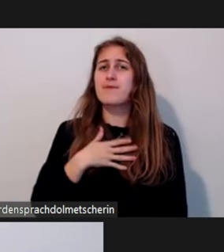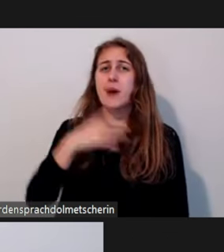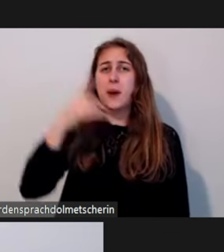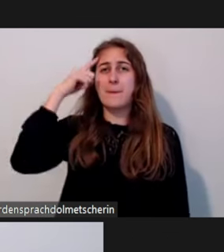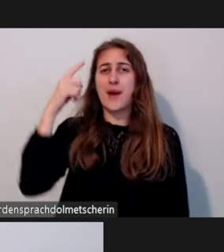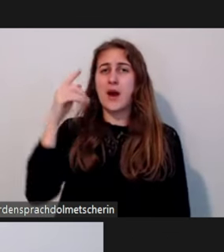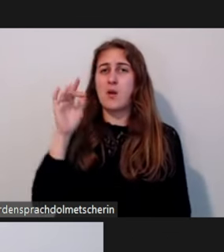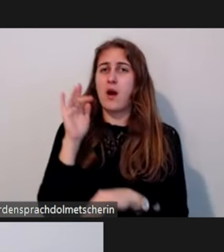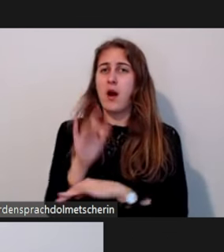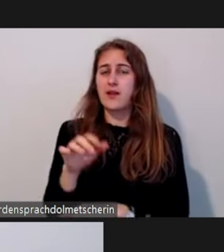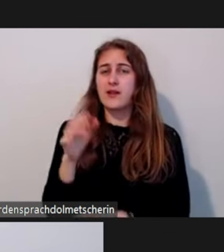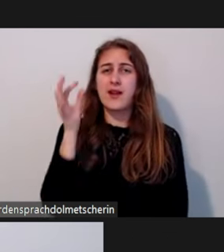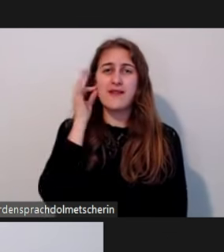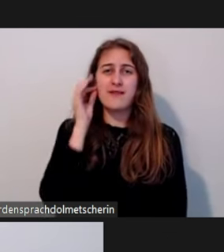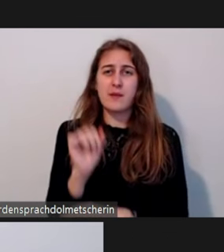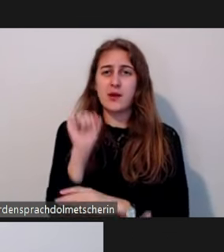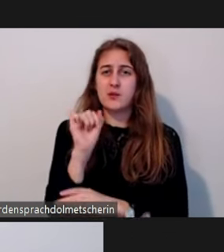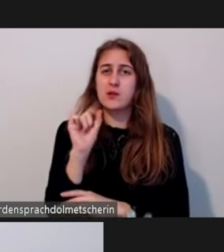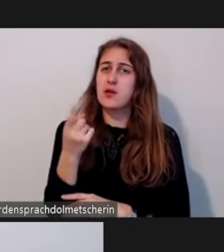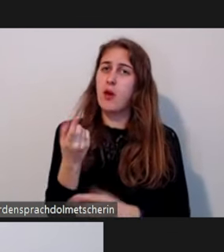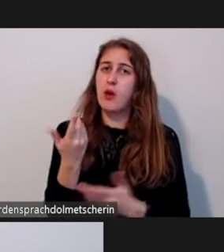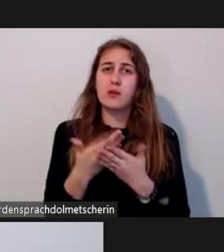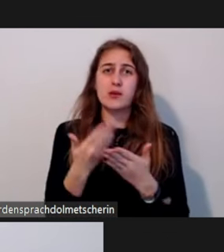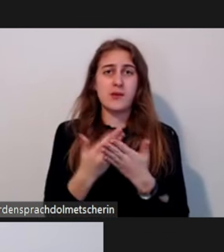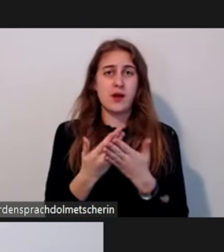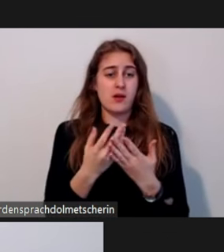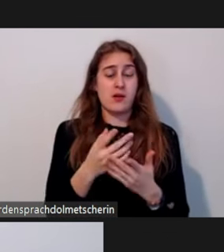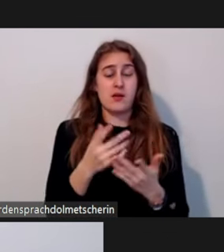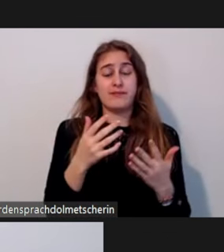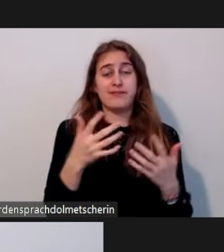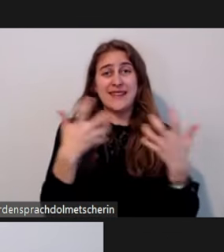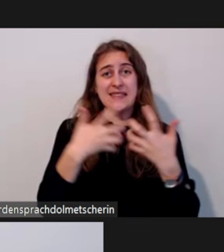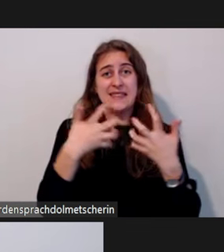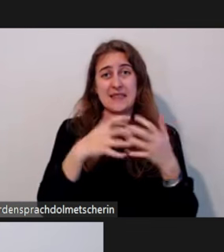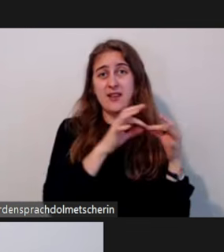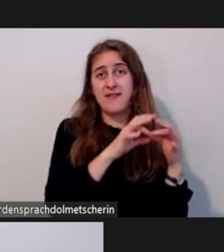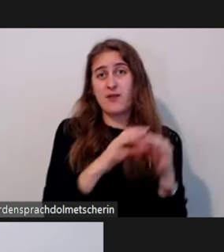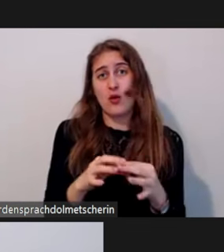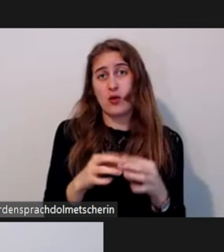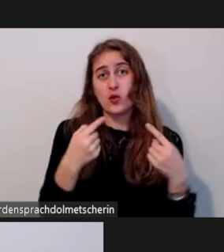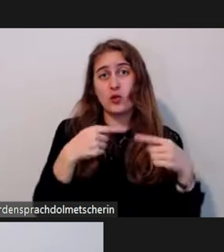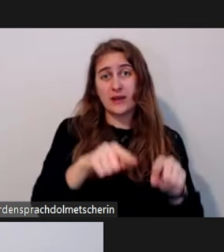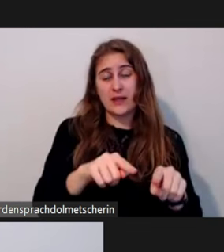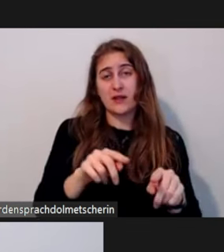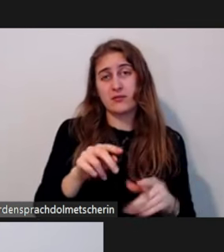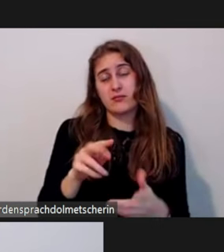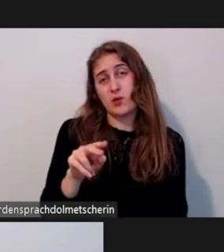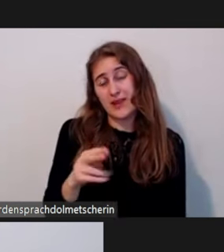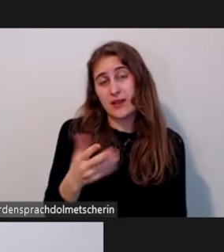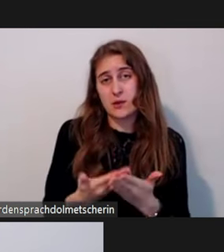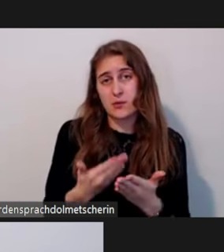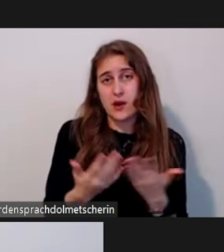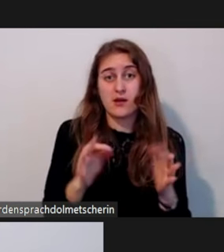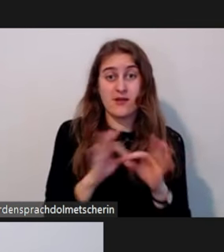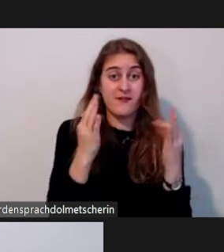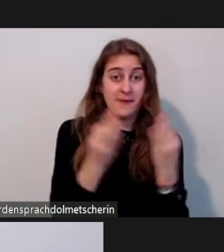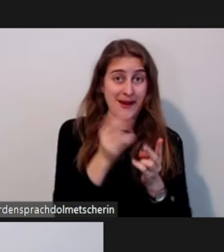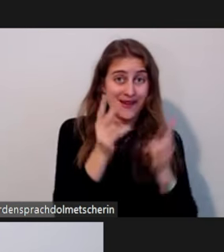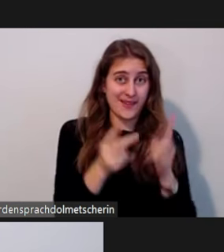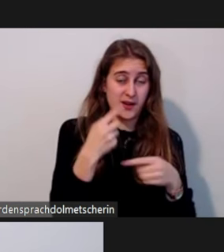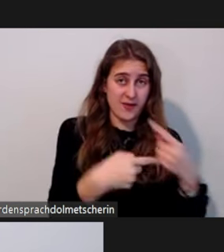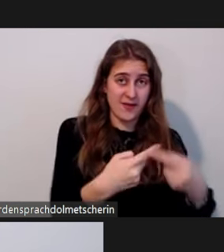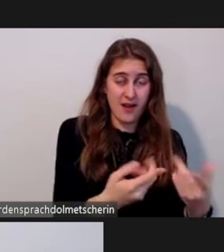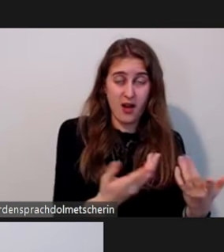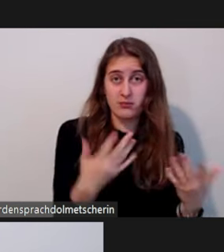in bestimmten Bereichen der hybriden Kriegsführung genutzt? In Deutschland zum Beispiel familiengerichtliche Verfahren. Gibt es dazu Erkenntnisse oder